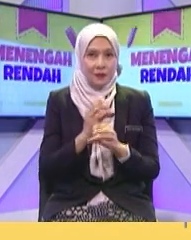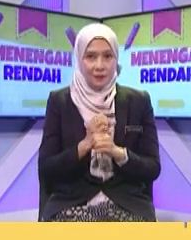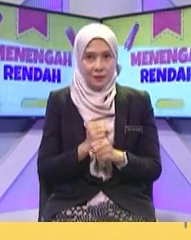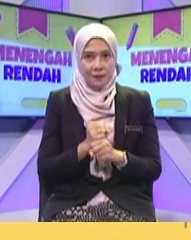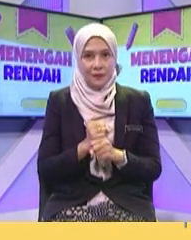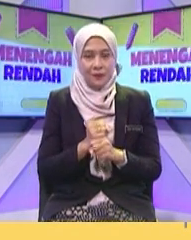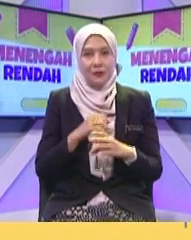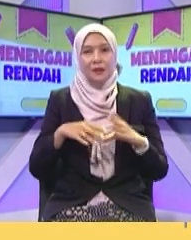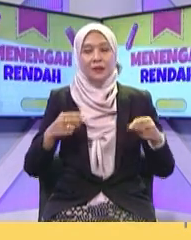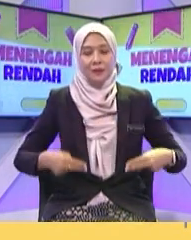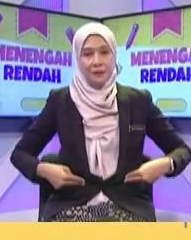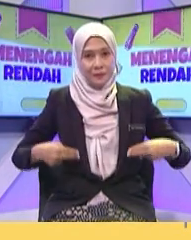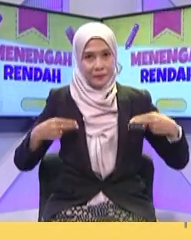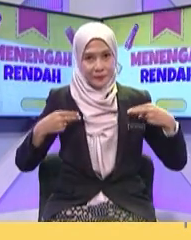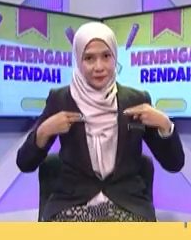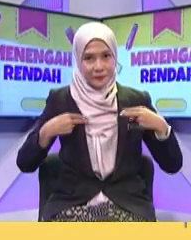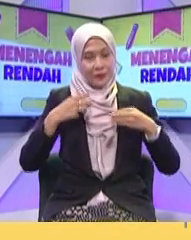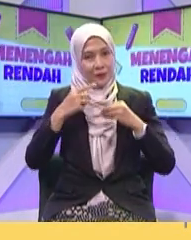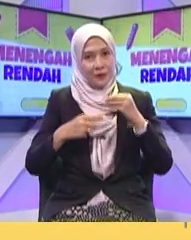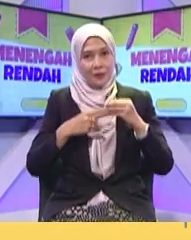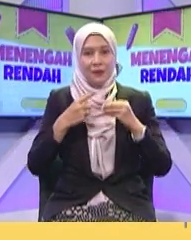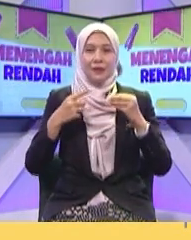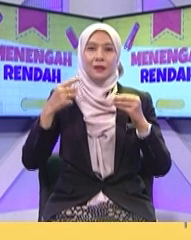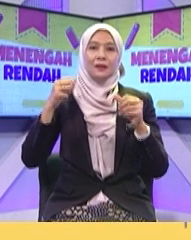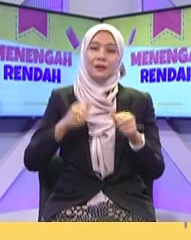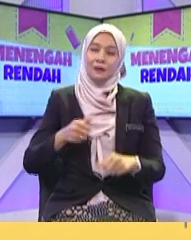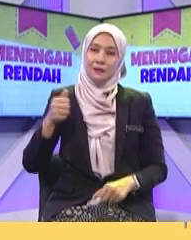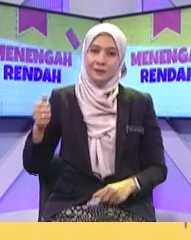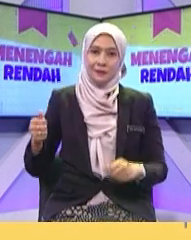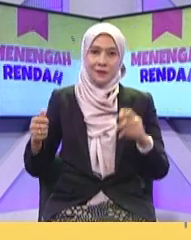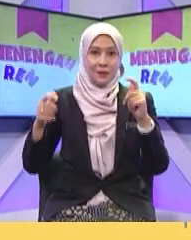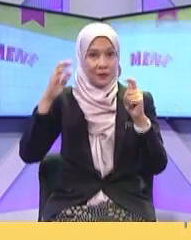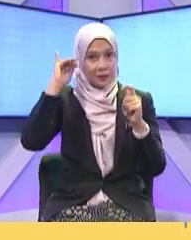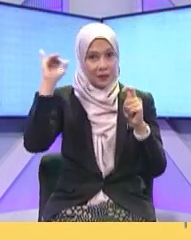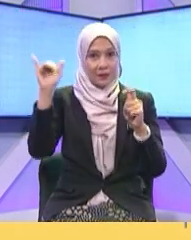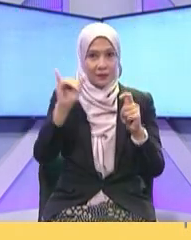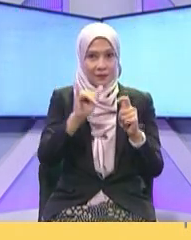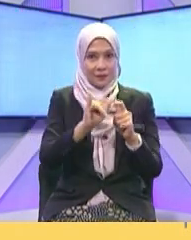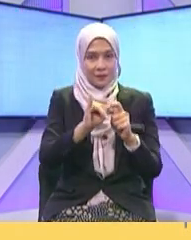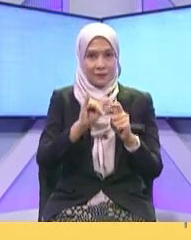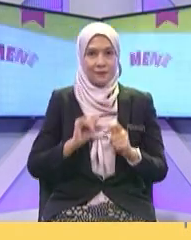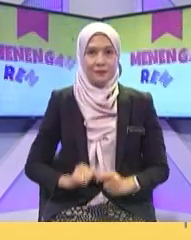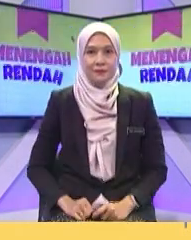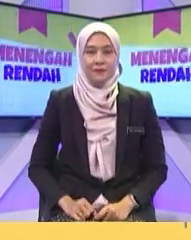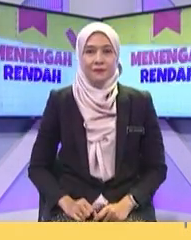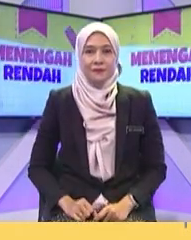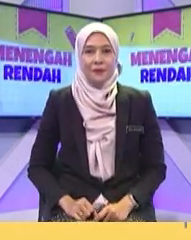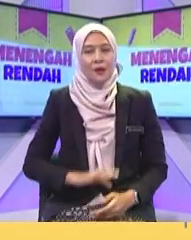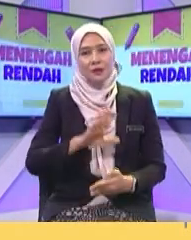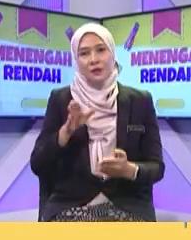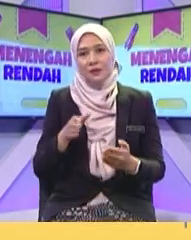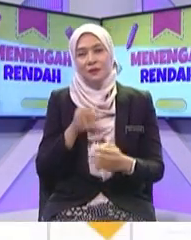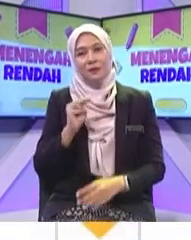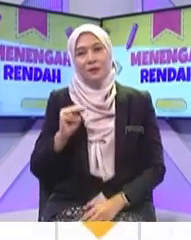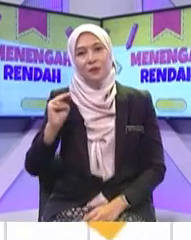Berkaitan dengan Alat telekomunikasi ini Sebagai seorang murid Cemerlang ni Semua murid-murid Cemerlang ni Khalif Cemerlang Fahim